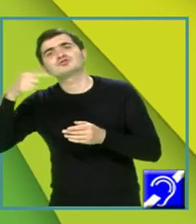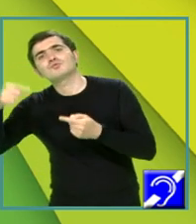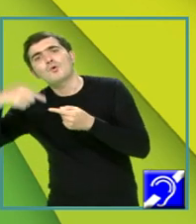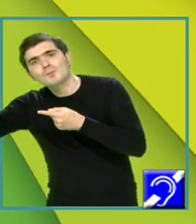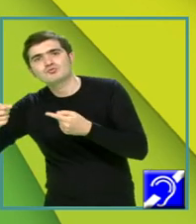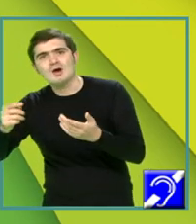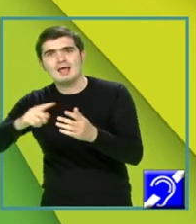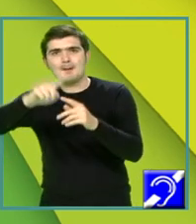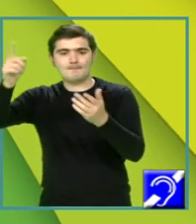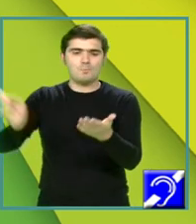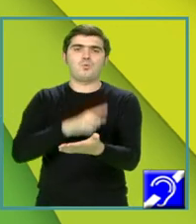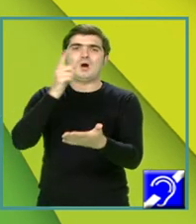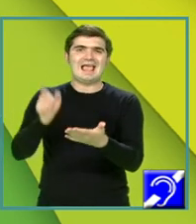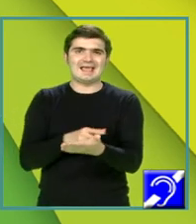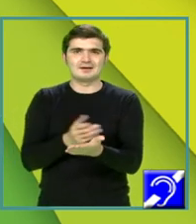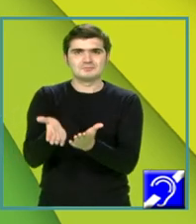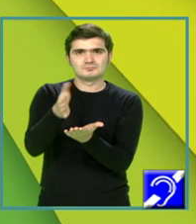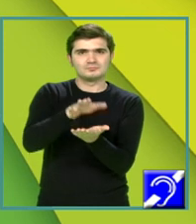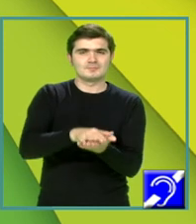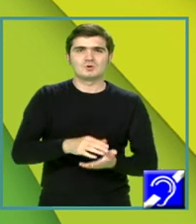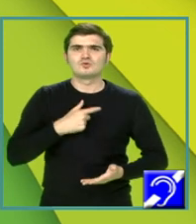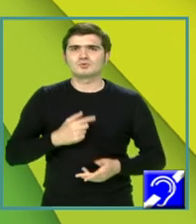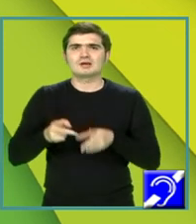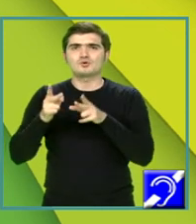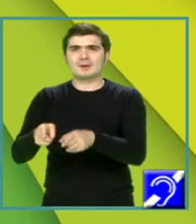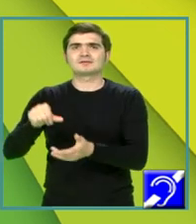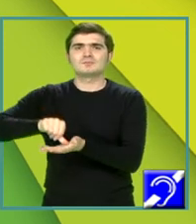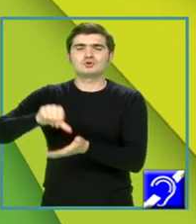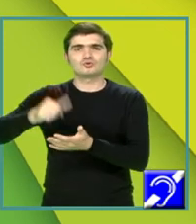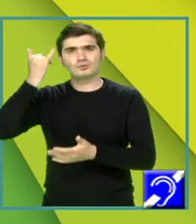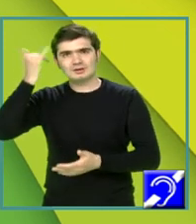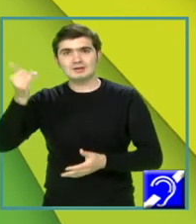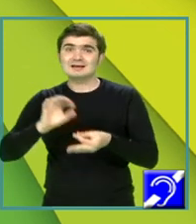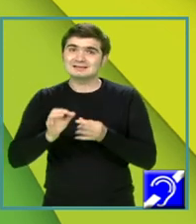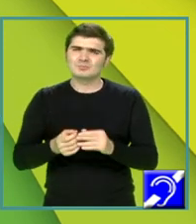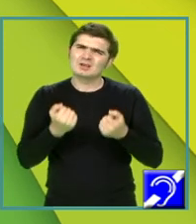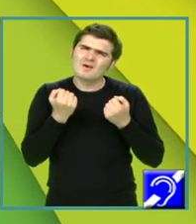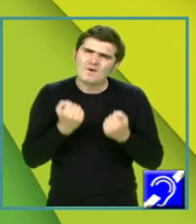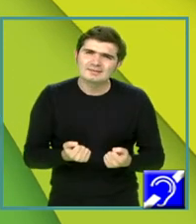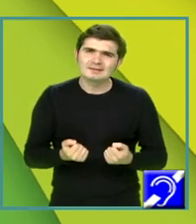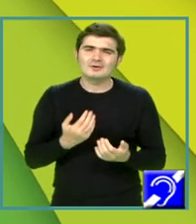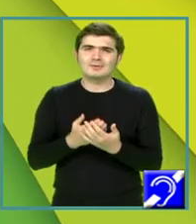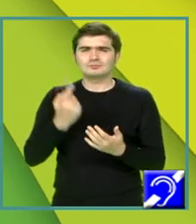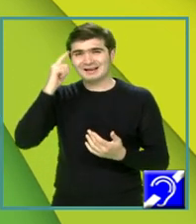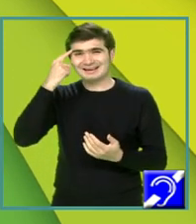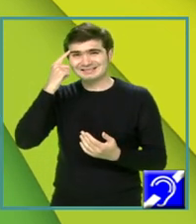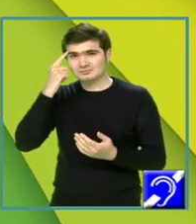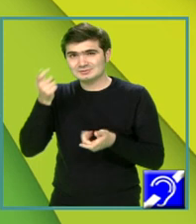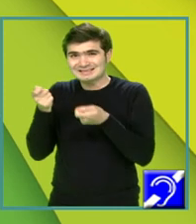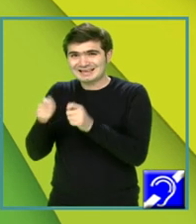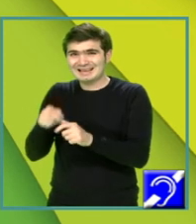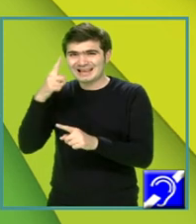fără să poată fi oprită în mijlocul unei idei. Astfel, greu se nimerea ca gândul să se încheie exact,